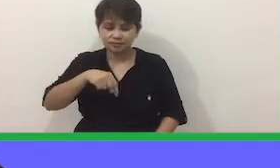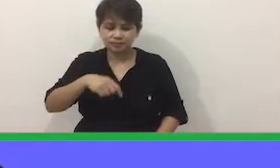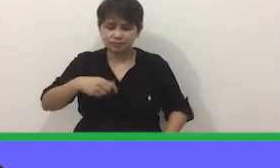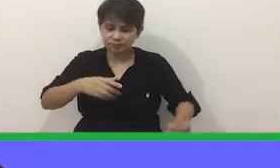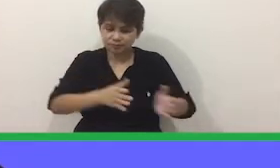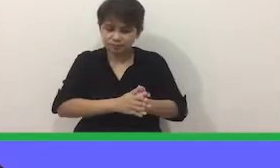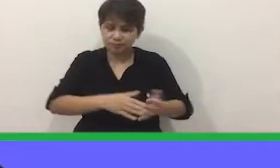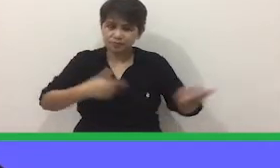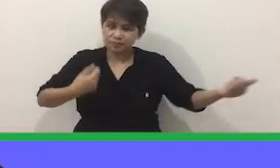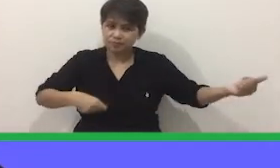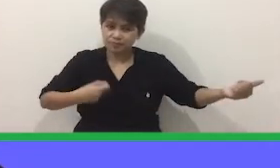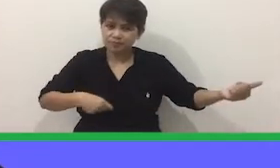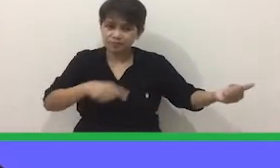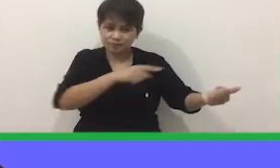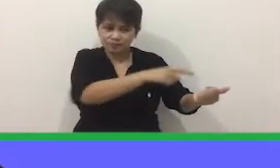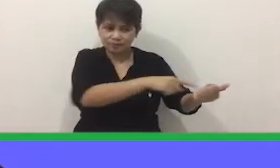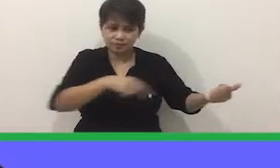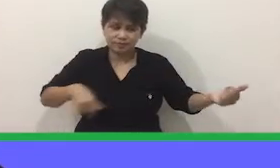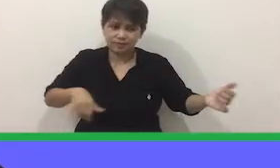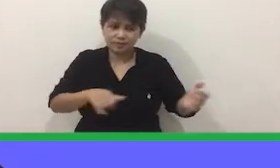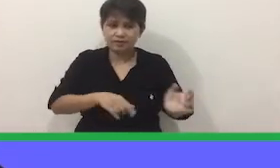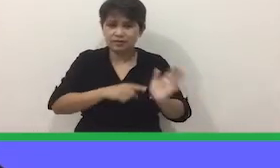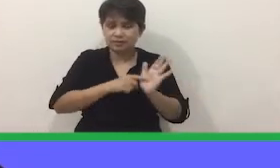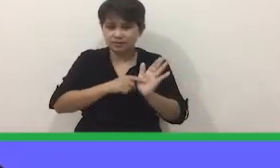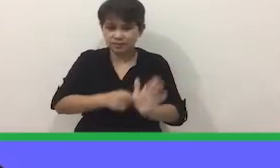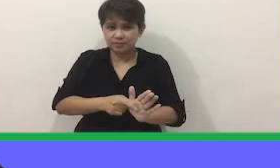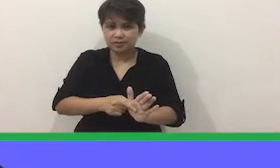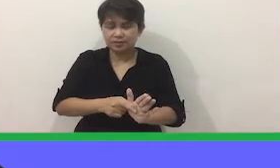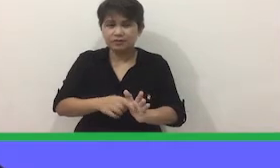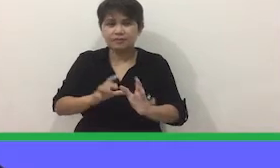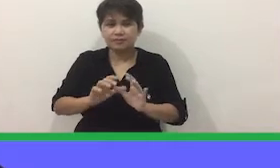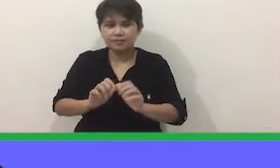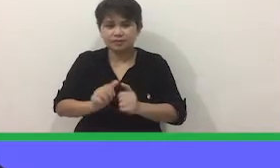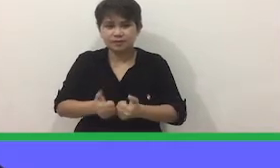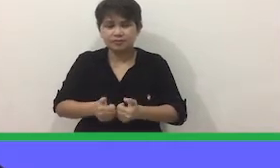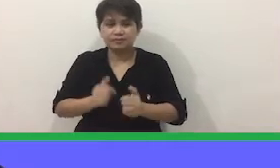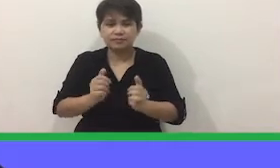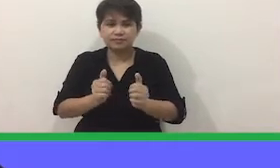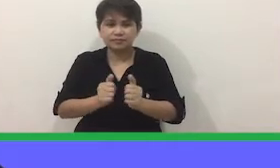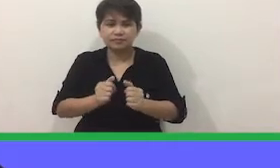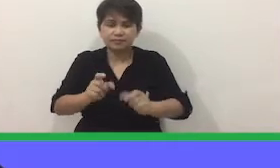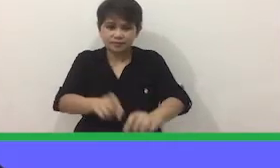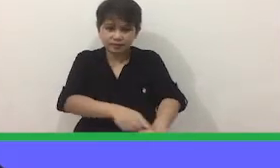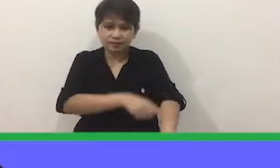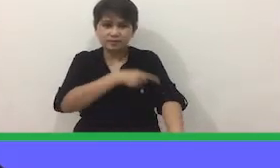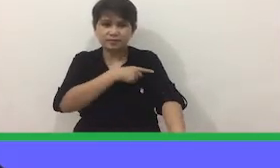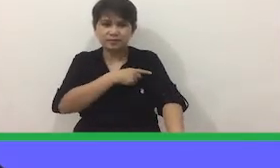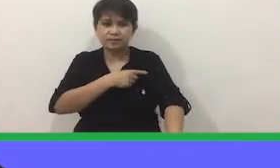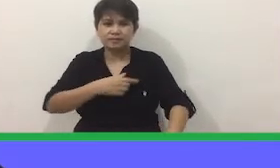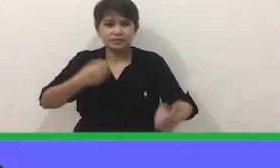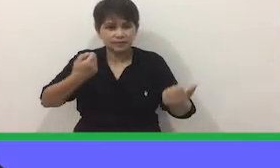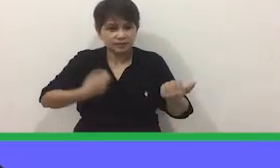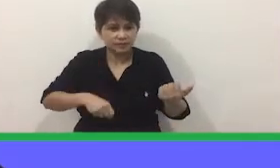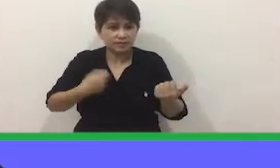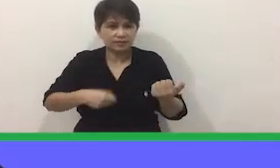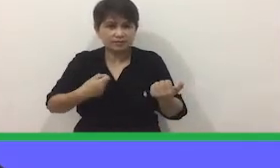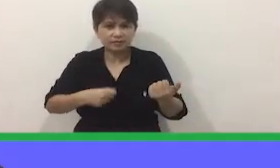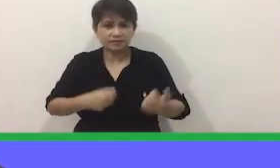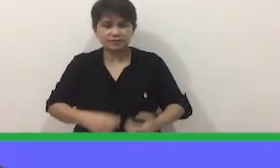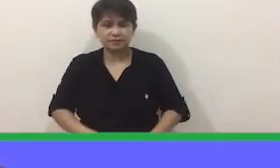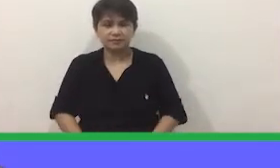Metro Paliwanag Nito Habang Ipinapakita Kung Gaano Kahaba Ang Gitara